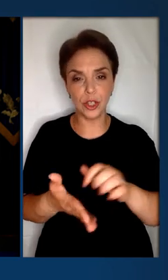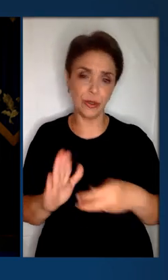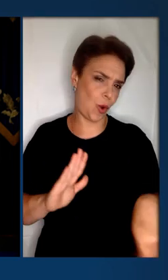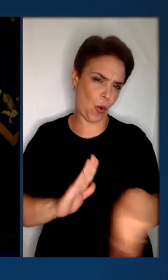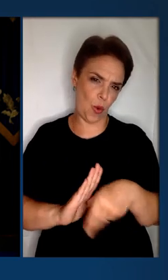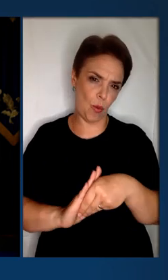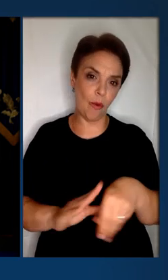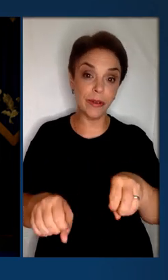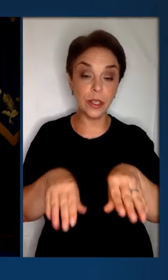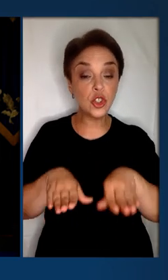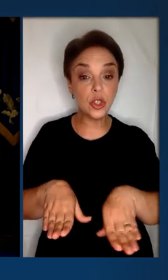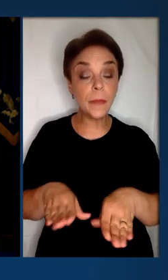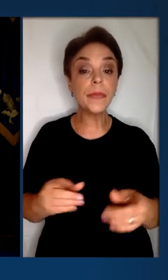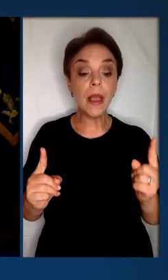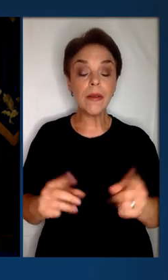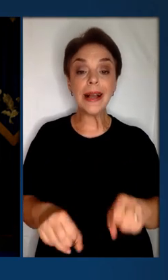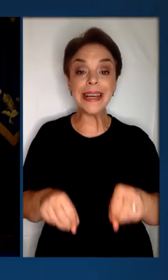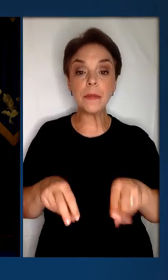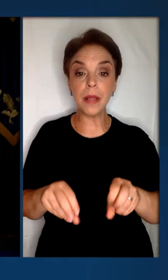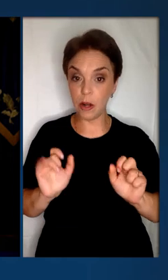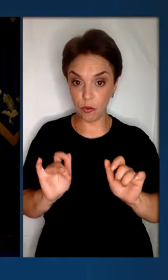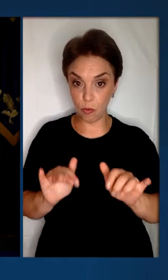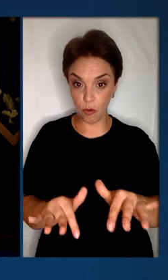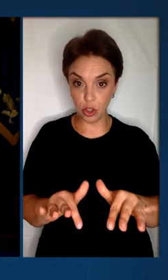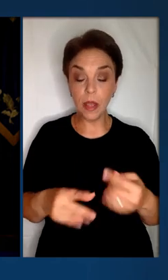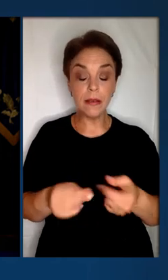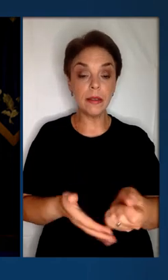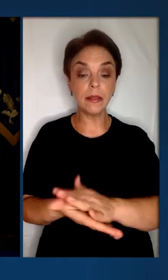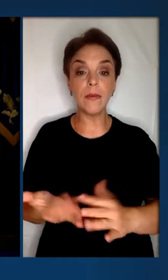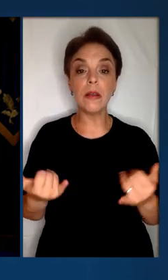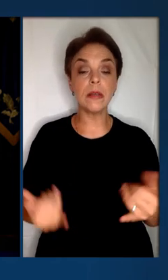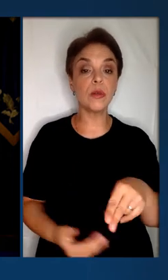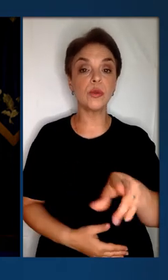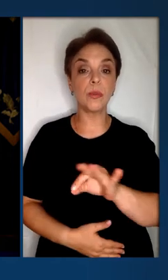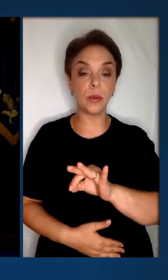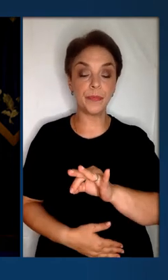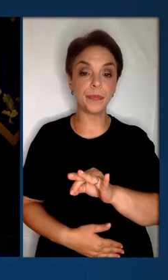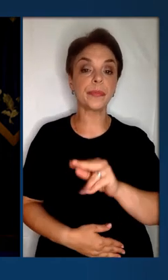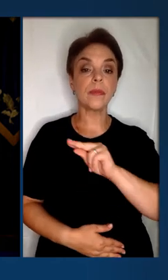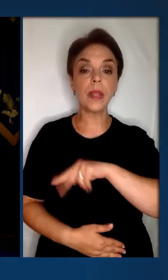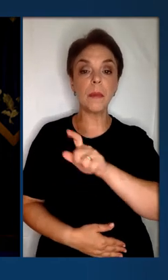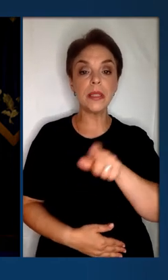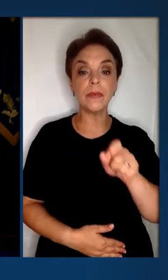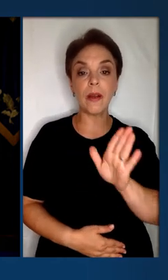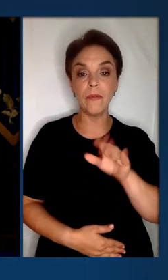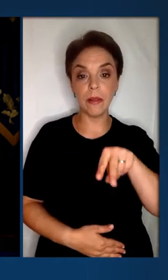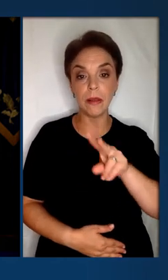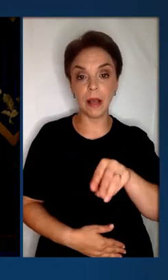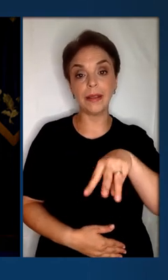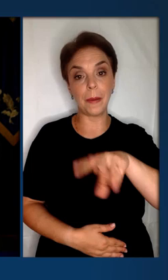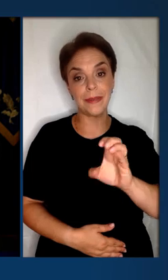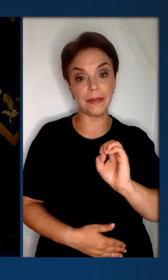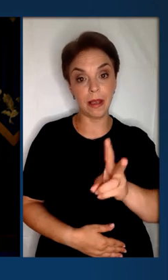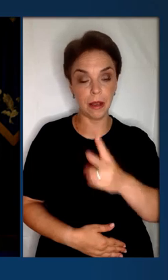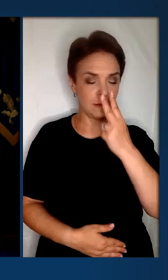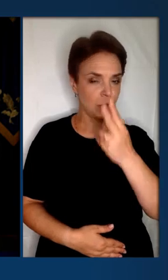рішення. Корумповані рішення. Та й в рамках кримінальних проваджень, які тривають зараз по працівникам ВЛК та